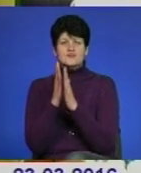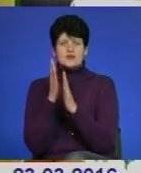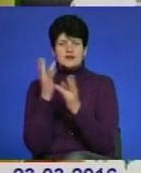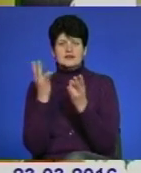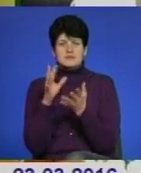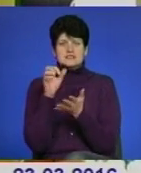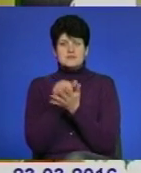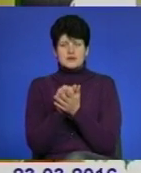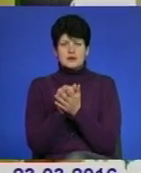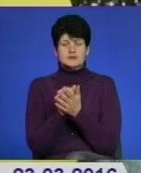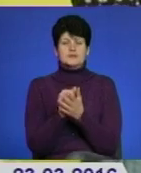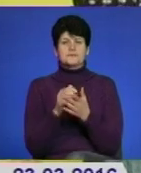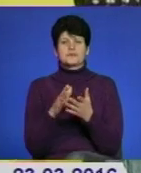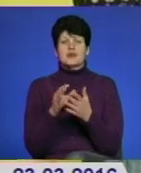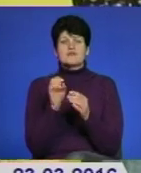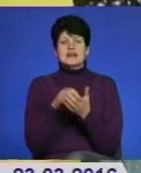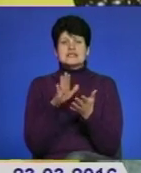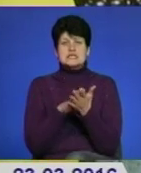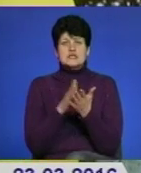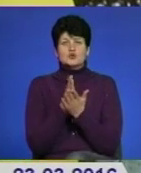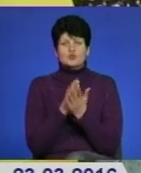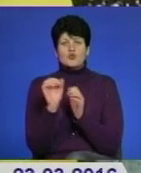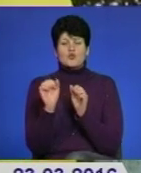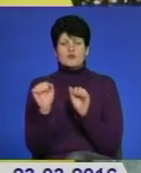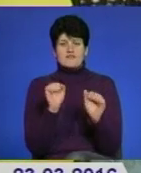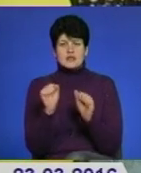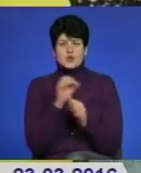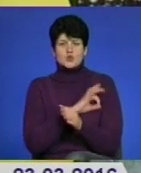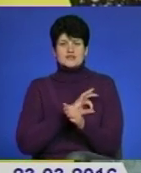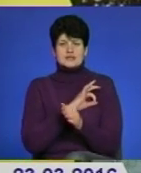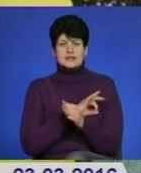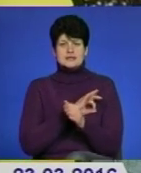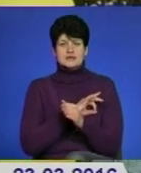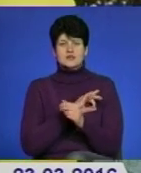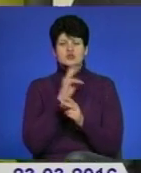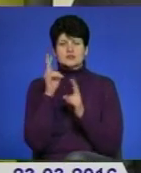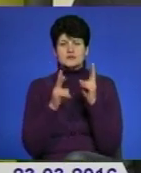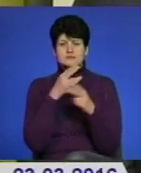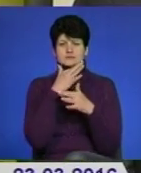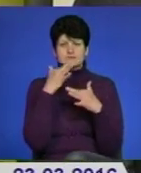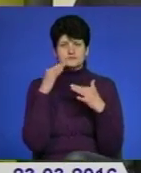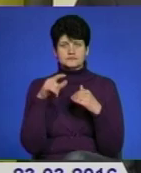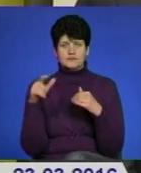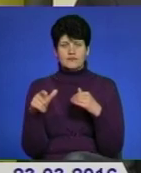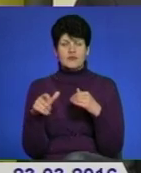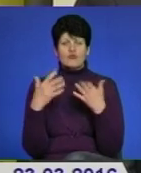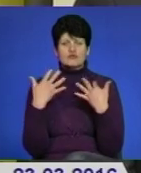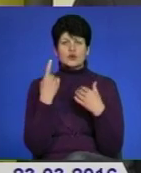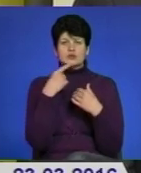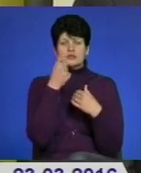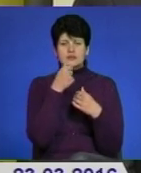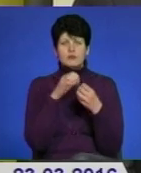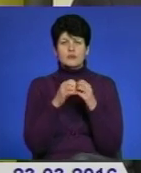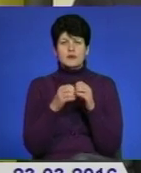займати у досвіда до реєстраційної служби Тернопільського управління юстицій, не скаржився хіба що лінивий. Вже понад рік проблему